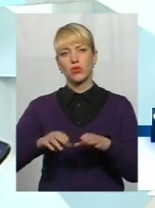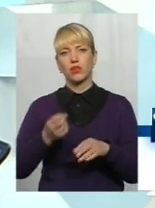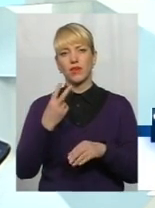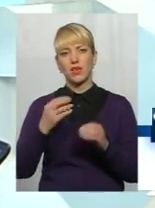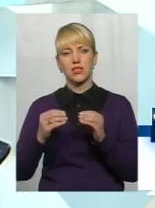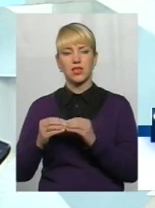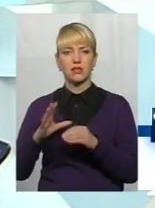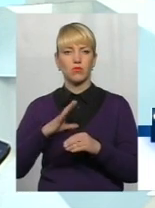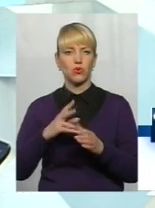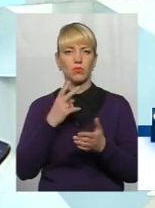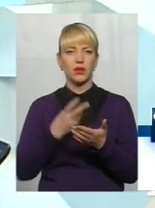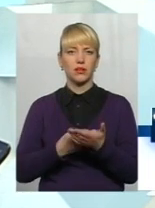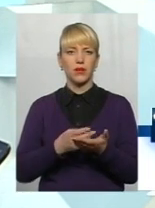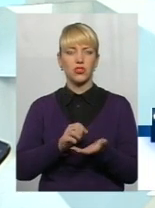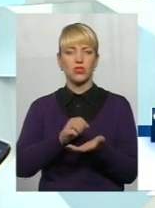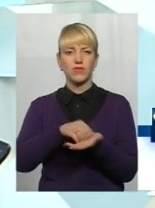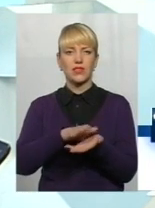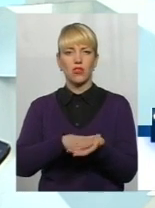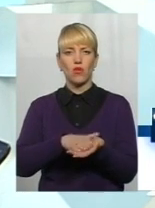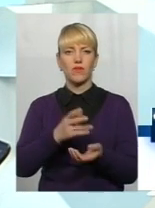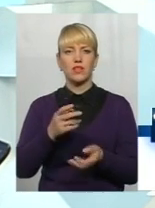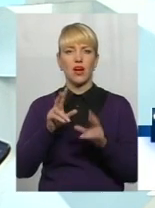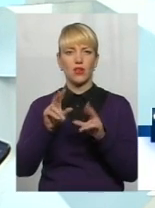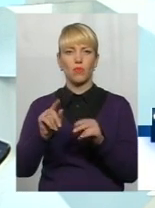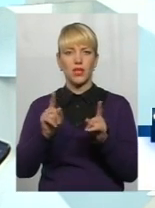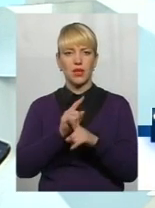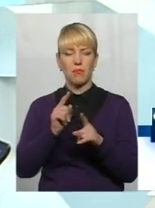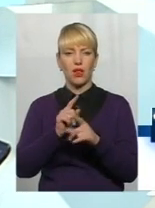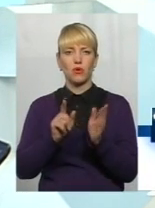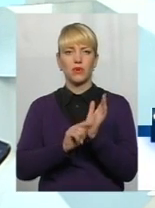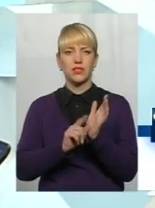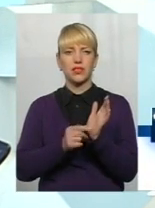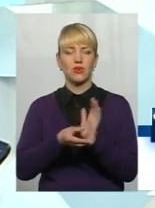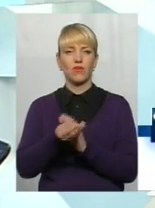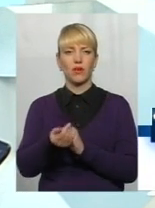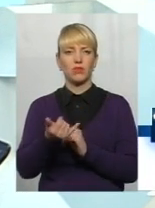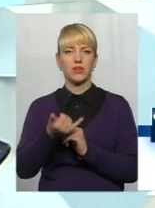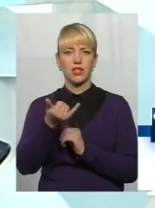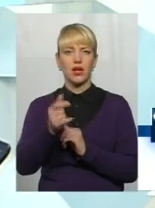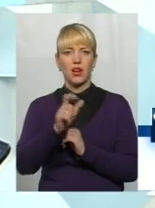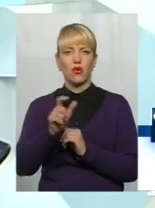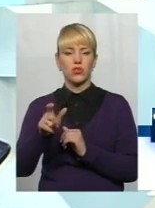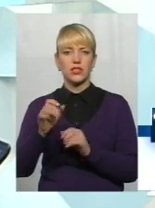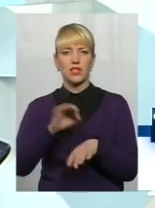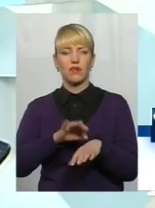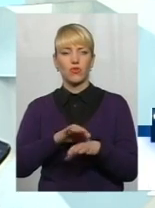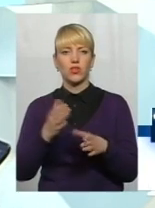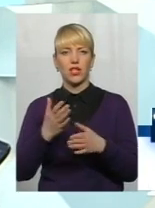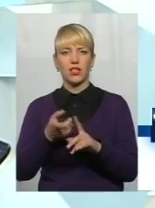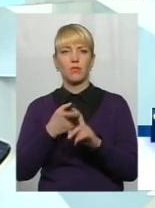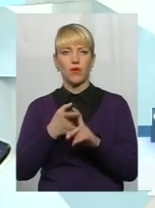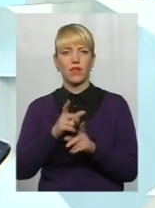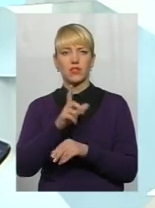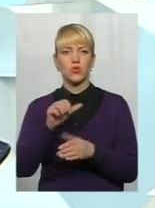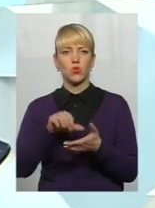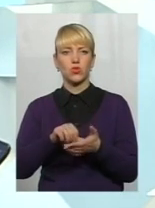.10 було передбачено встановлення гарантованої мінімальної пенсійної виплати для осіб, захворювання яких пов'язане